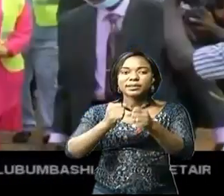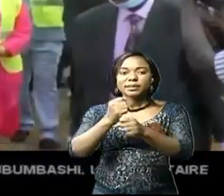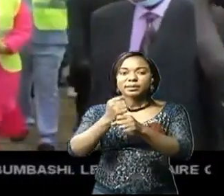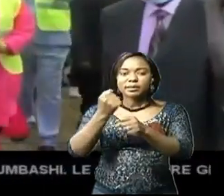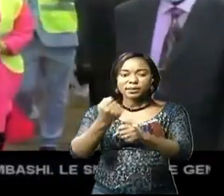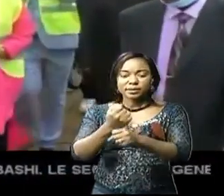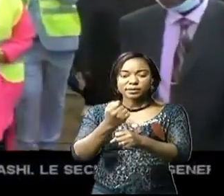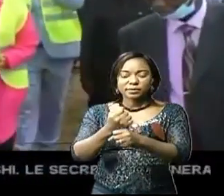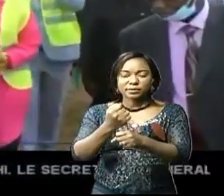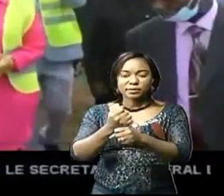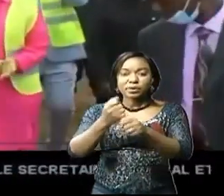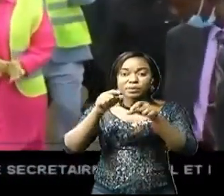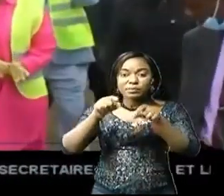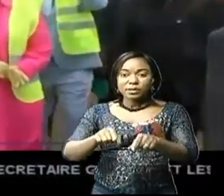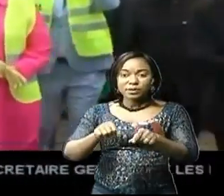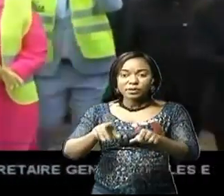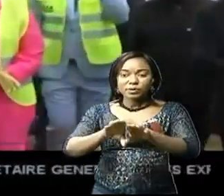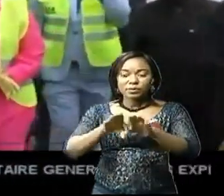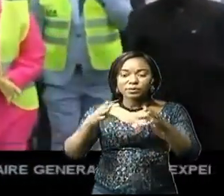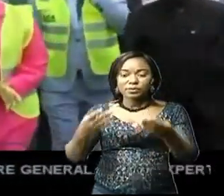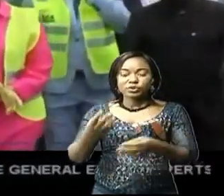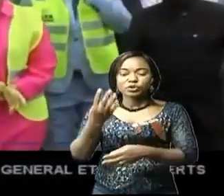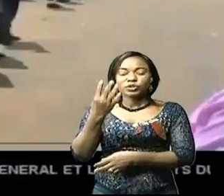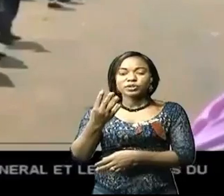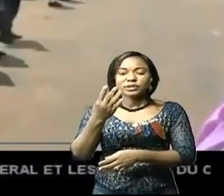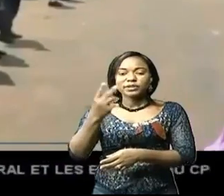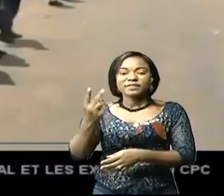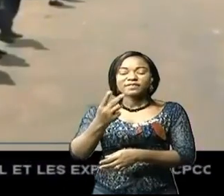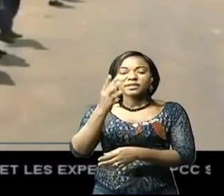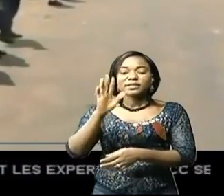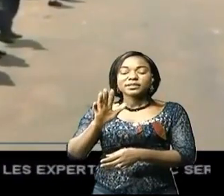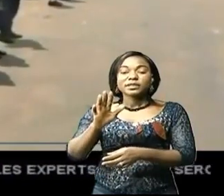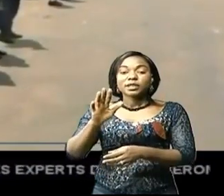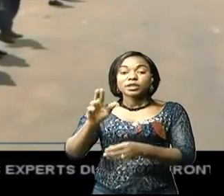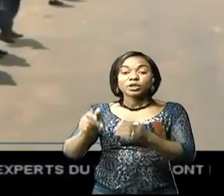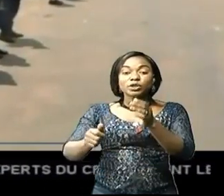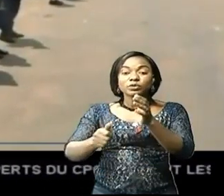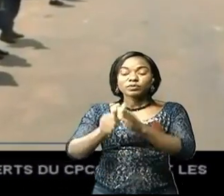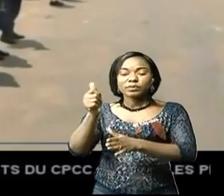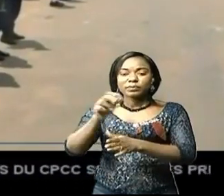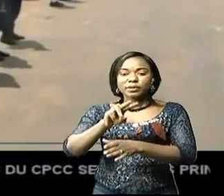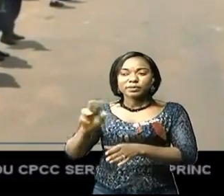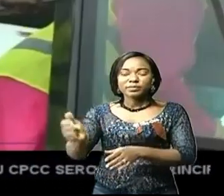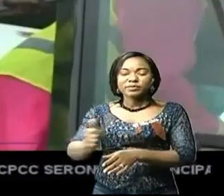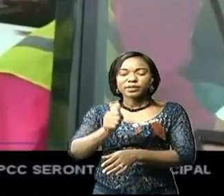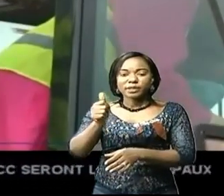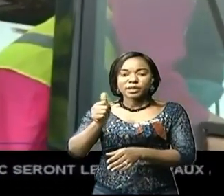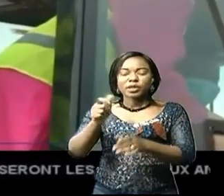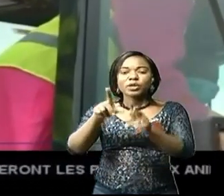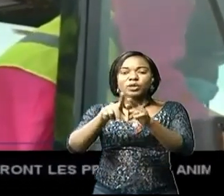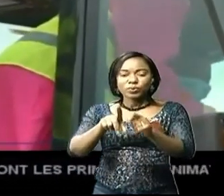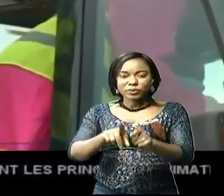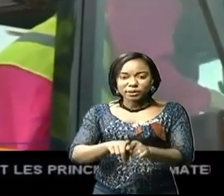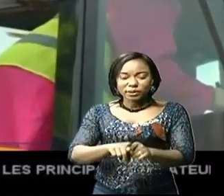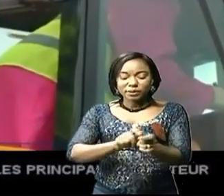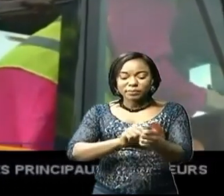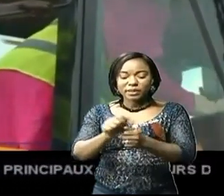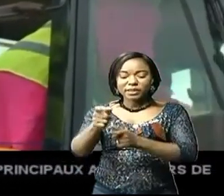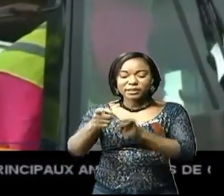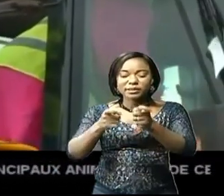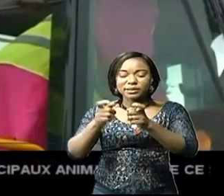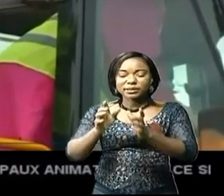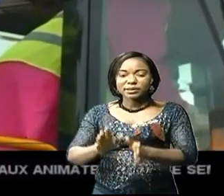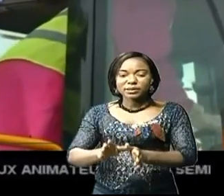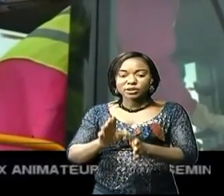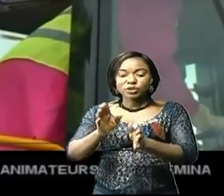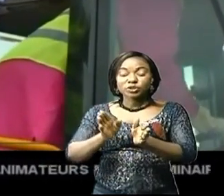aéroport ont été lancés ce jeudi 25 novembre 2021 par le directeur général de la régie des voies aériennes Alphonse Chungou-Maungou,